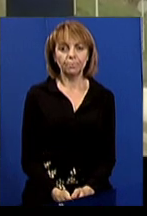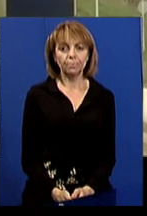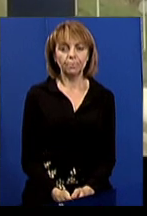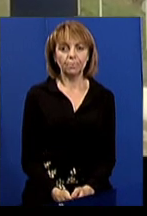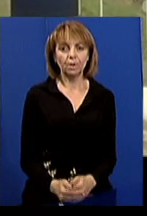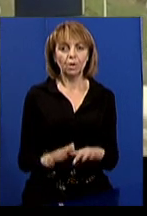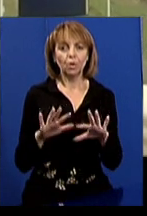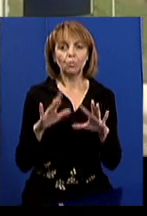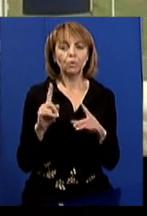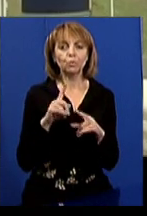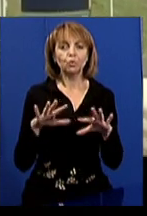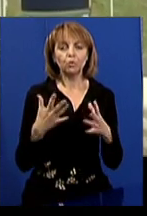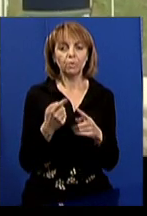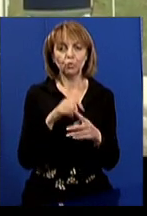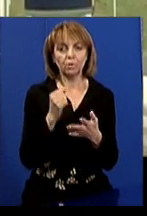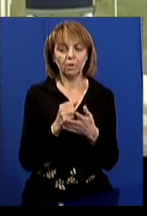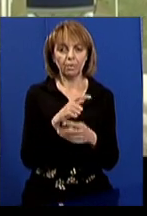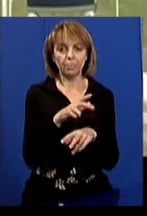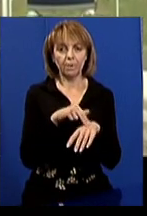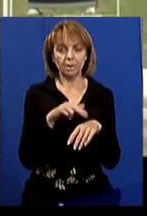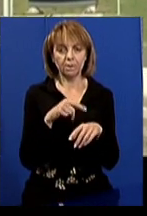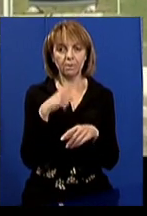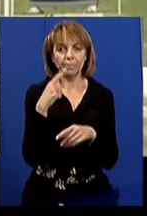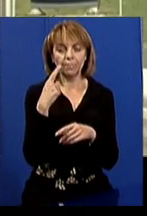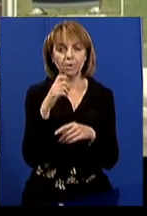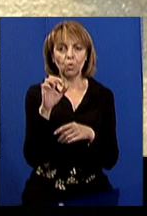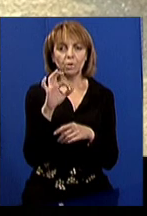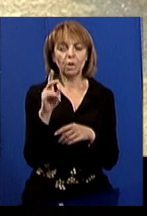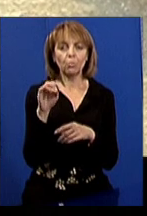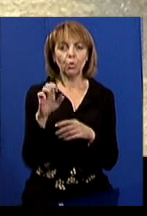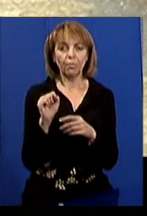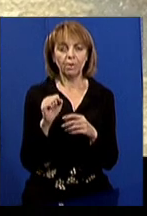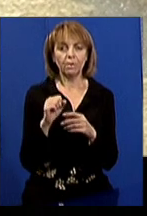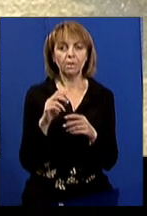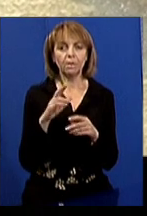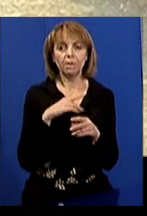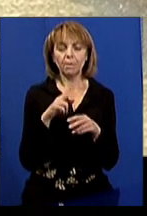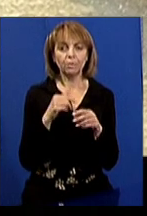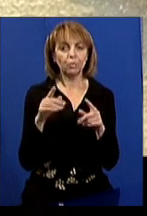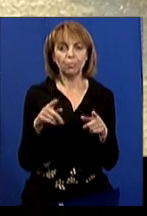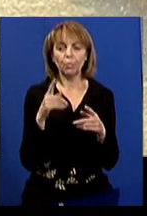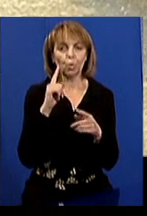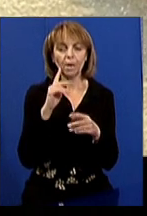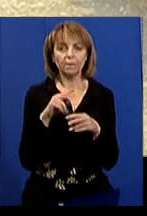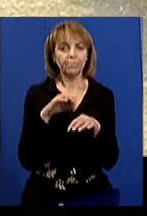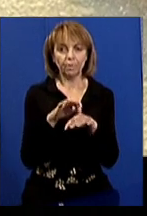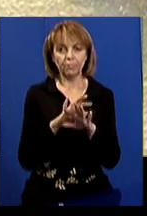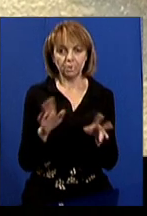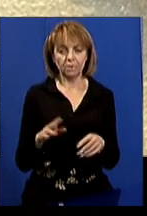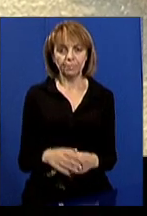Обставини події встановлюють правоохоронці, каже речниця поліції Харківщини Оксана Калнукова. Кримінальне провадження нині не відкрито.